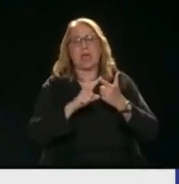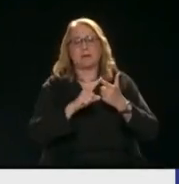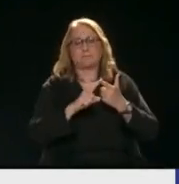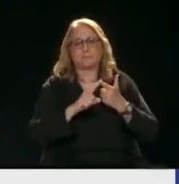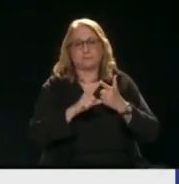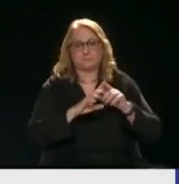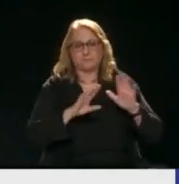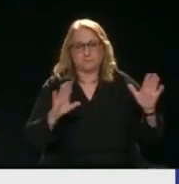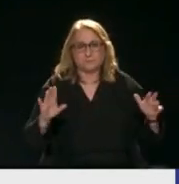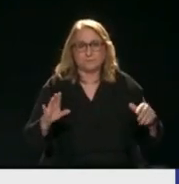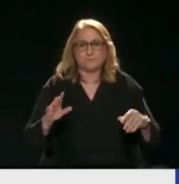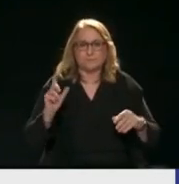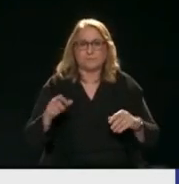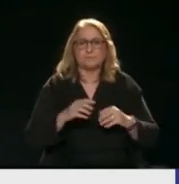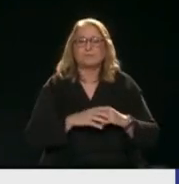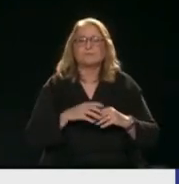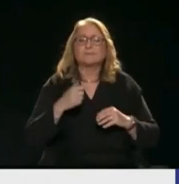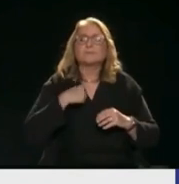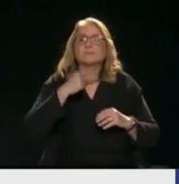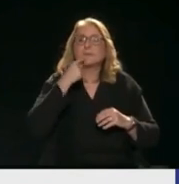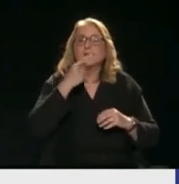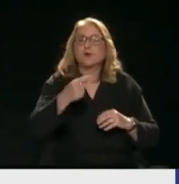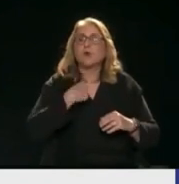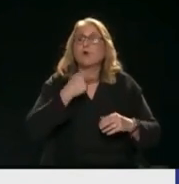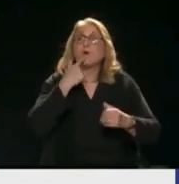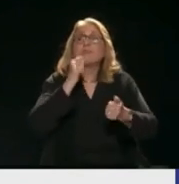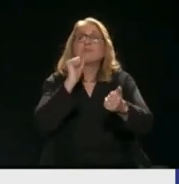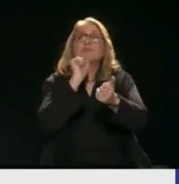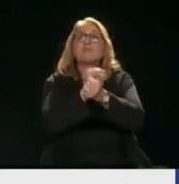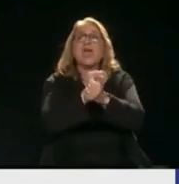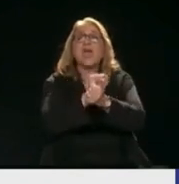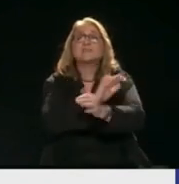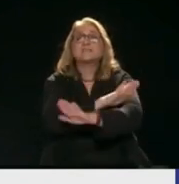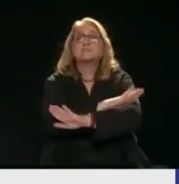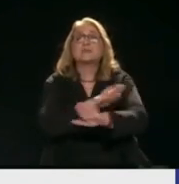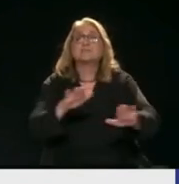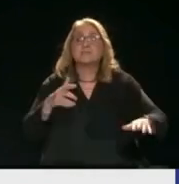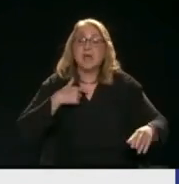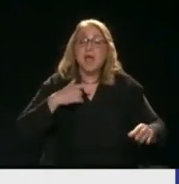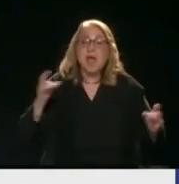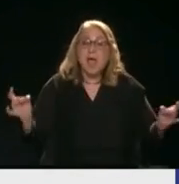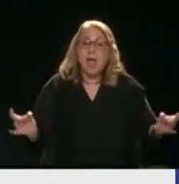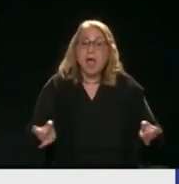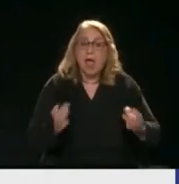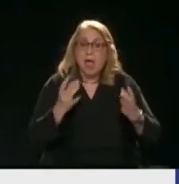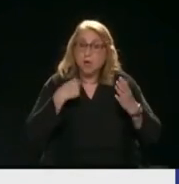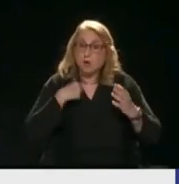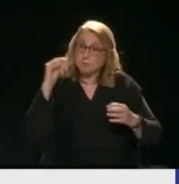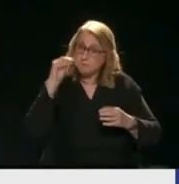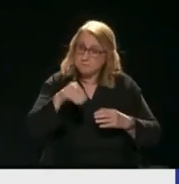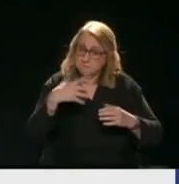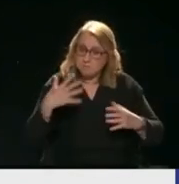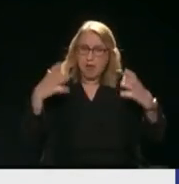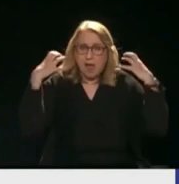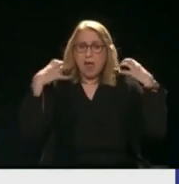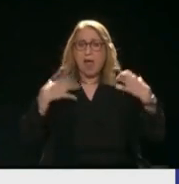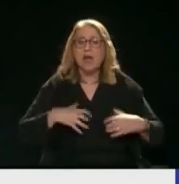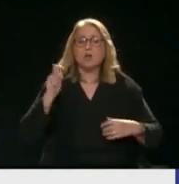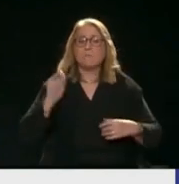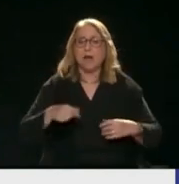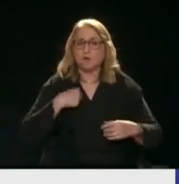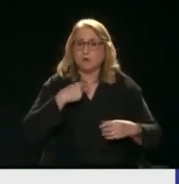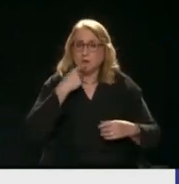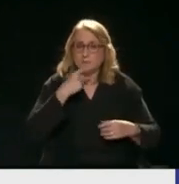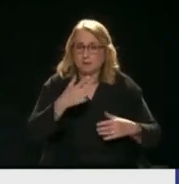Στοίχημα της Αιγίνων πολιτείας Και πραγματικά είναι μια δέσμευση Η οποία αν δεν κάνω αυτό που λέω Είναι καταδεθειμένα στον Άριο Παγό Και βεβαίως οι επιπτώσεις